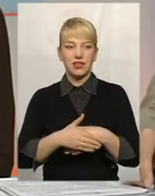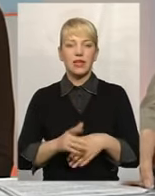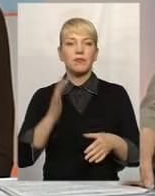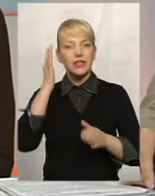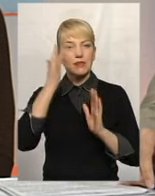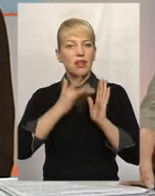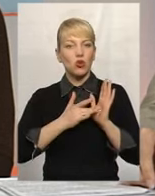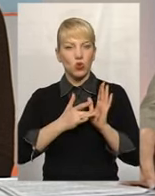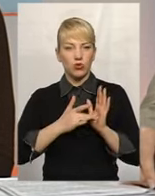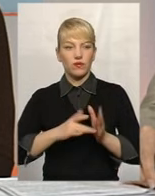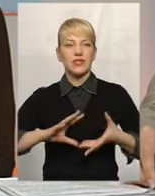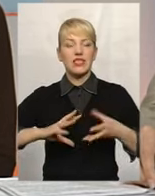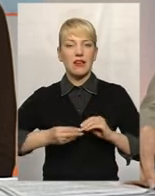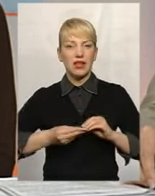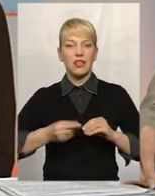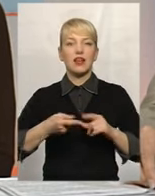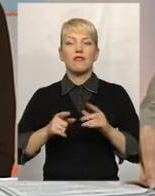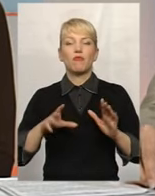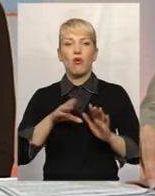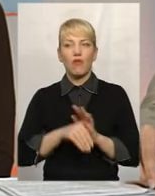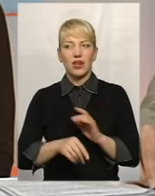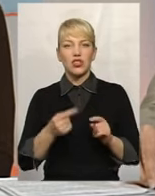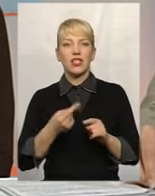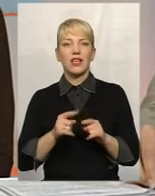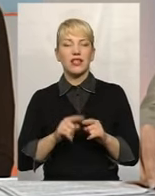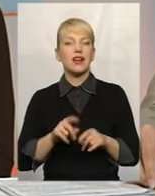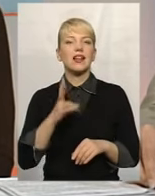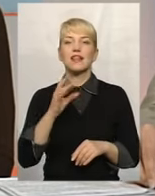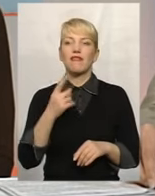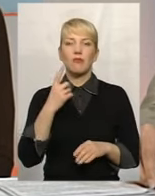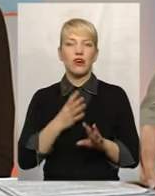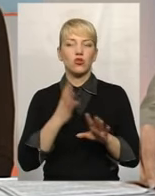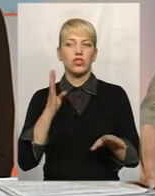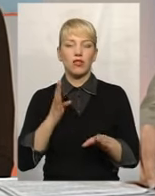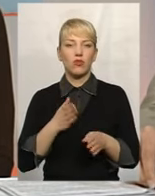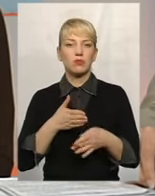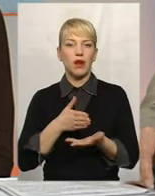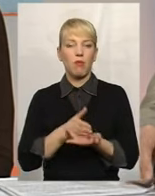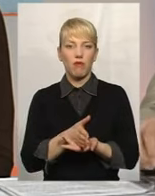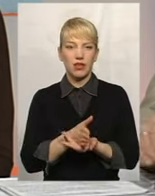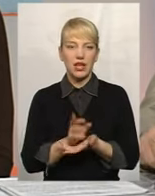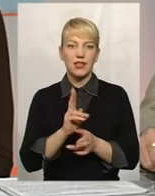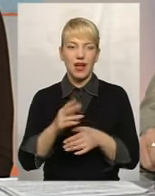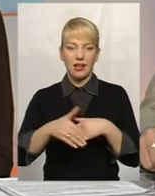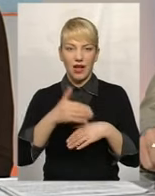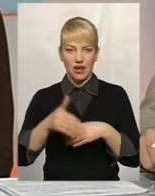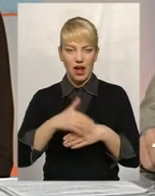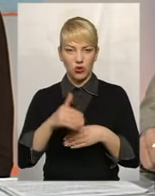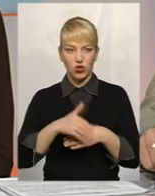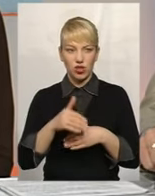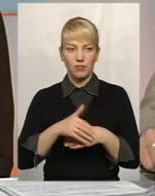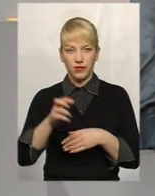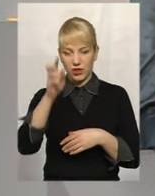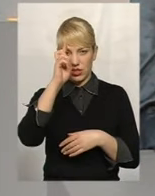метою, взагалі, запровадження їх в першу чергу спрямовано не стільки, як караюча функція